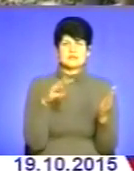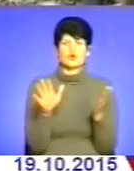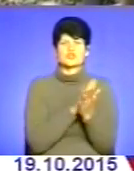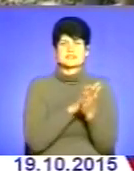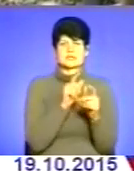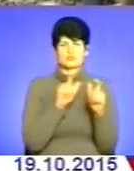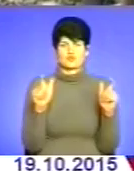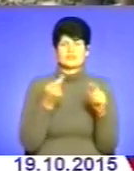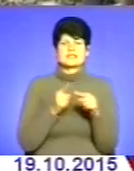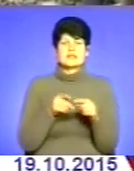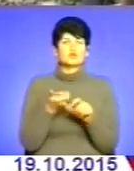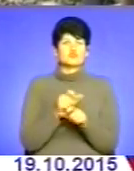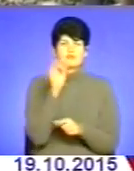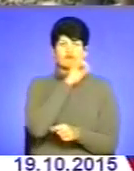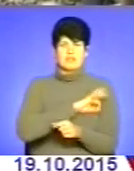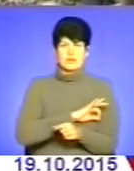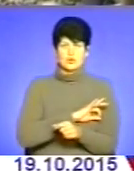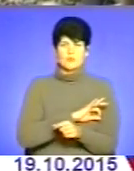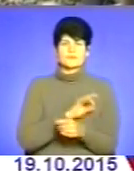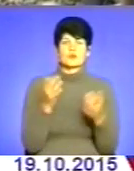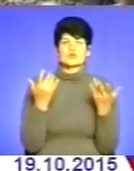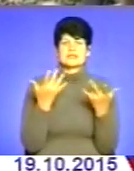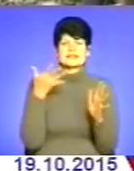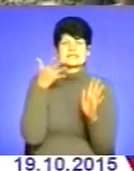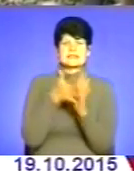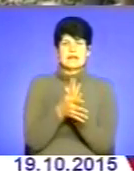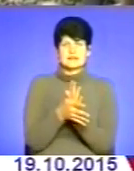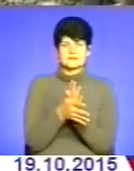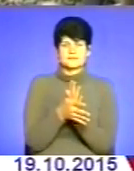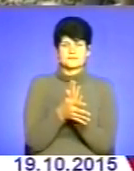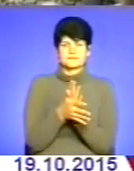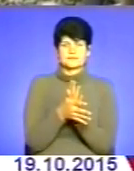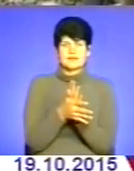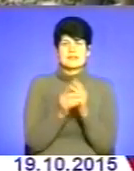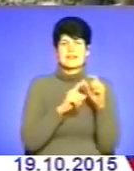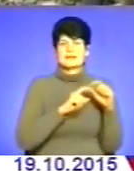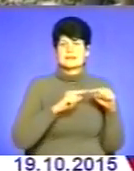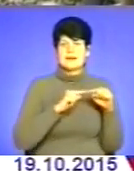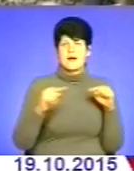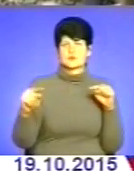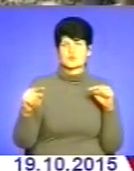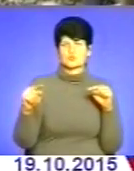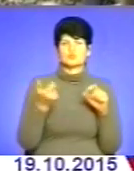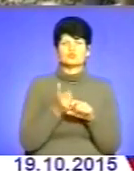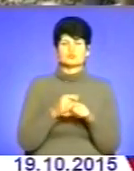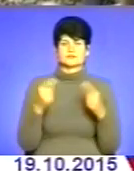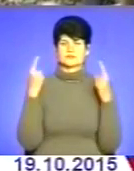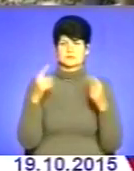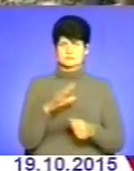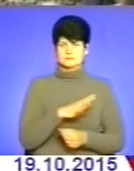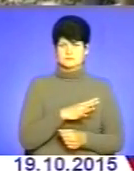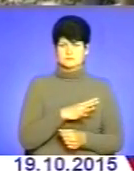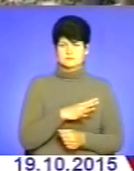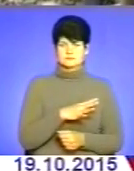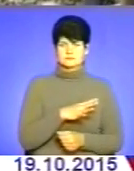споруд Це дуже вигідно, оскільки затрати на саму трасу Вони дуже високі були І,